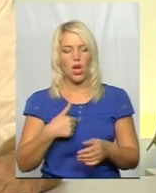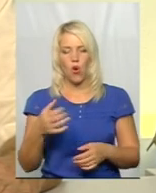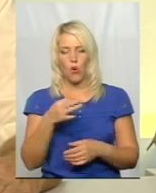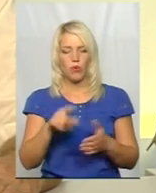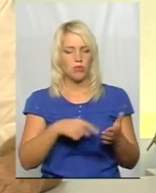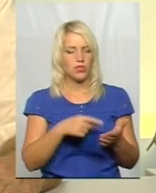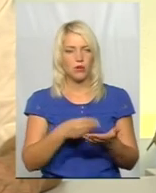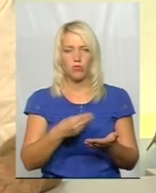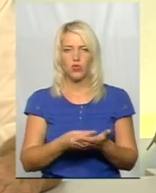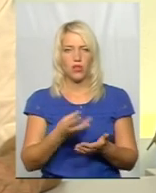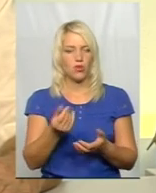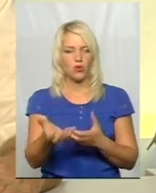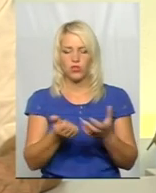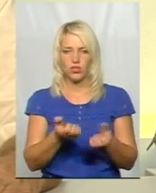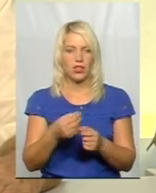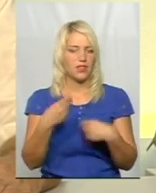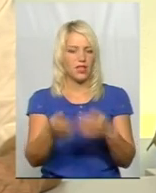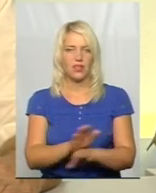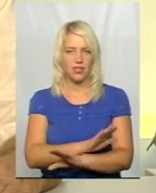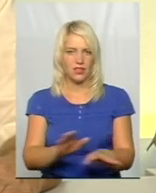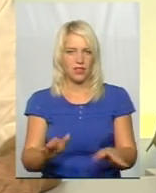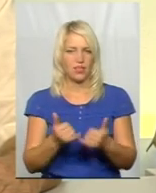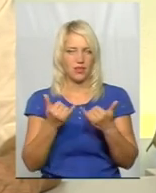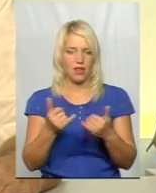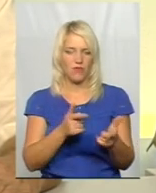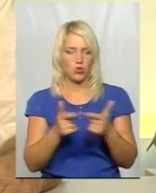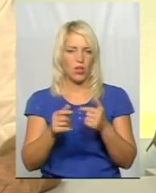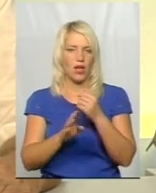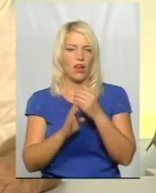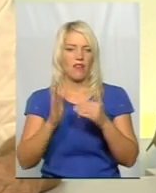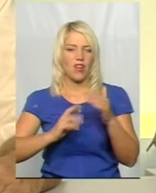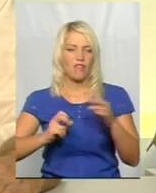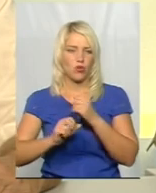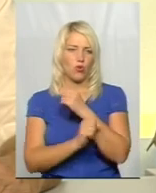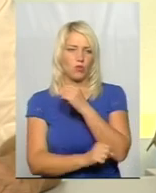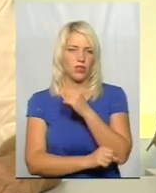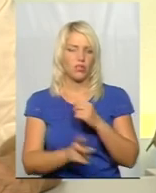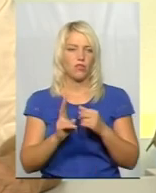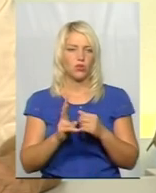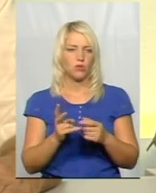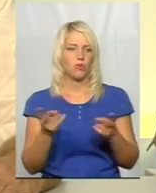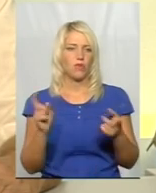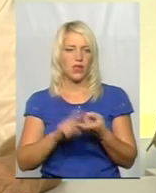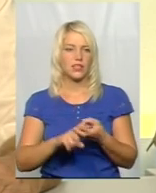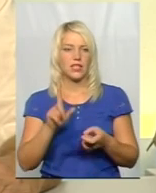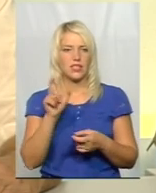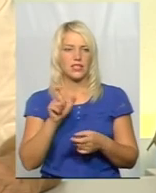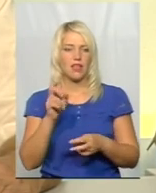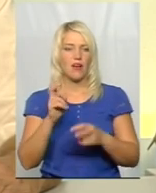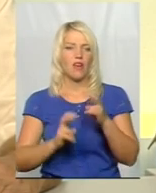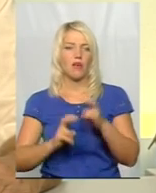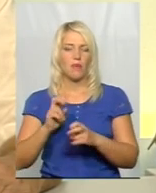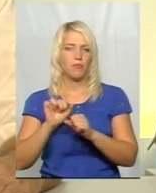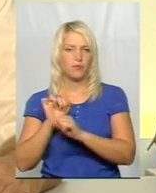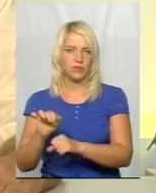міського бюджету не беруться на підготовку фахівців, кваліфікованих робітників для тих заводів, які пов'язані з оборонною промисловістю. Ось у